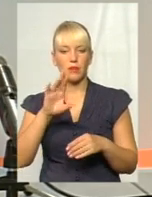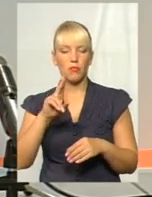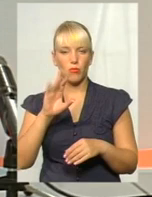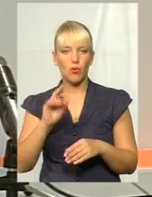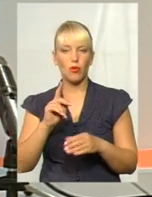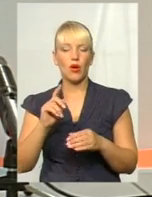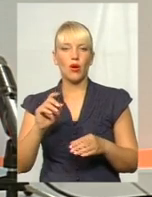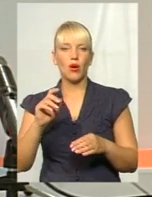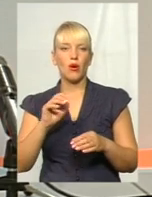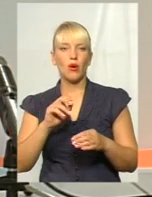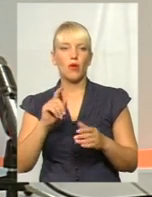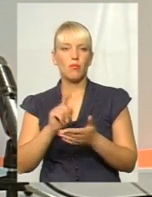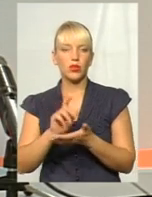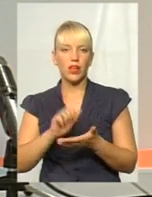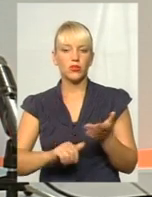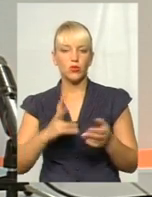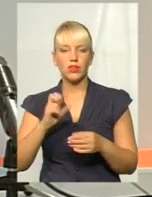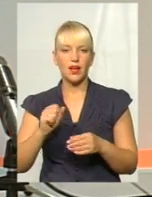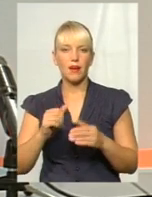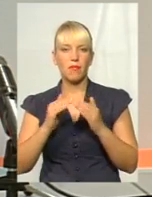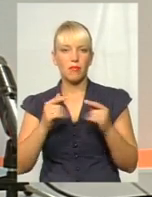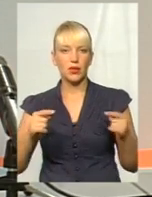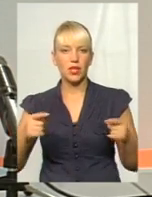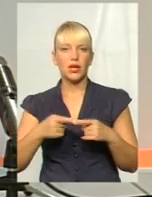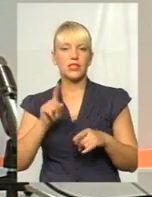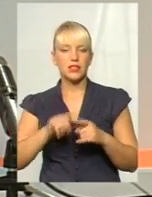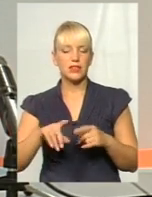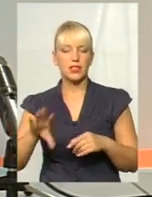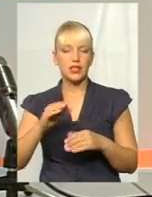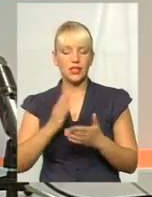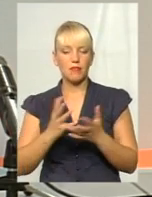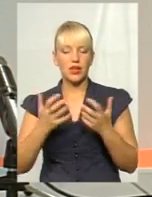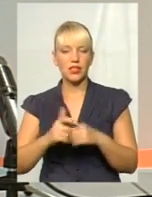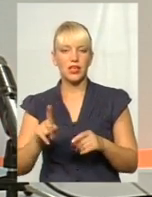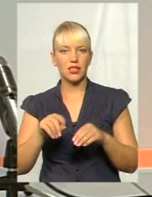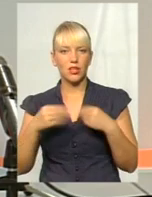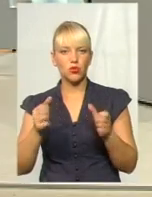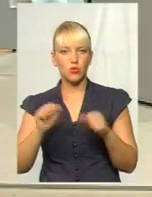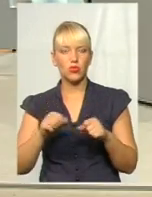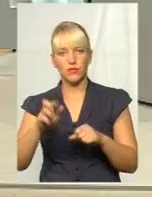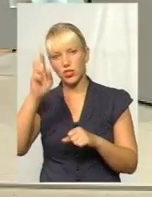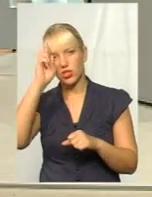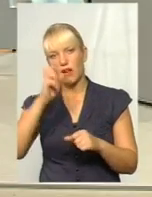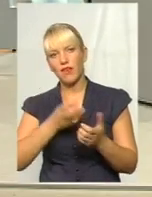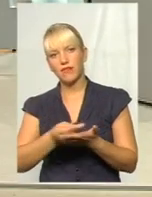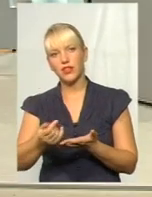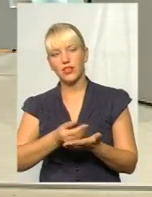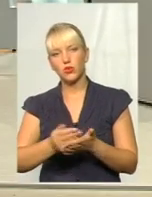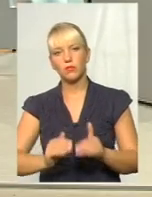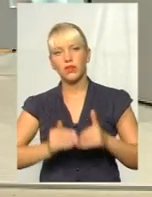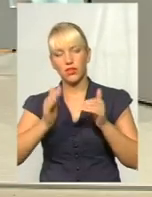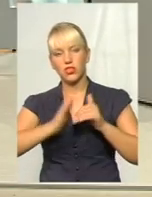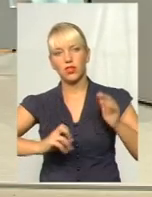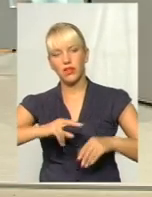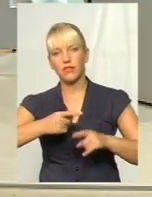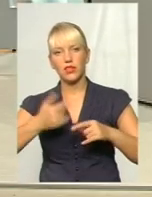роки. І крім того, там є спеціальні механізми, які надають можливість. Держава фінансує підвищення кваліфікації